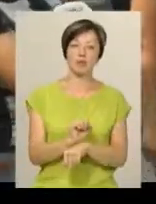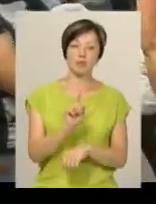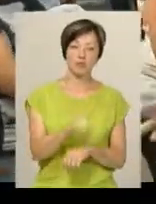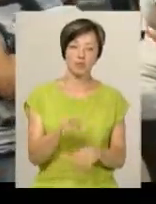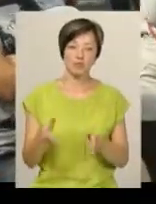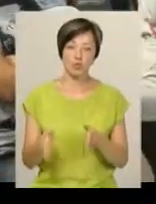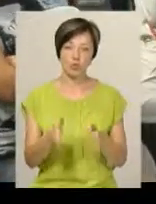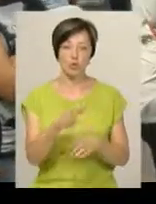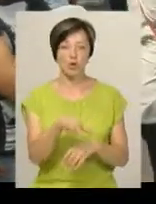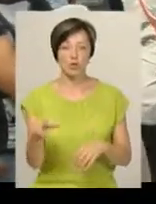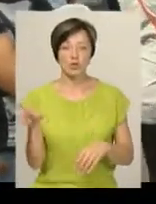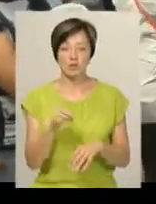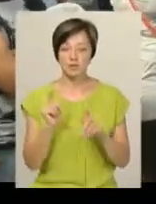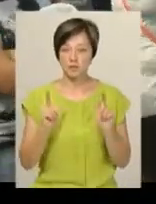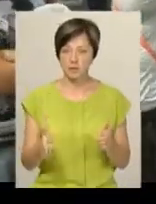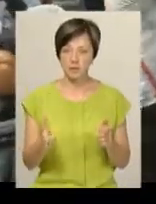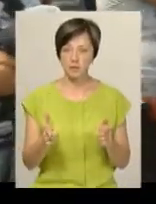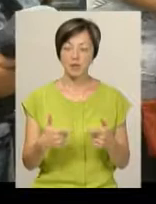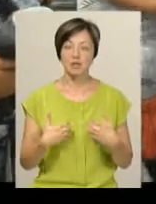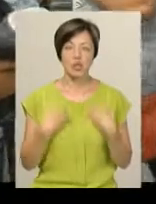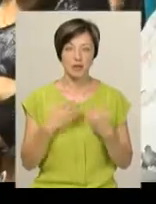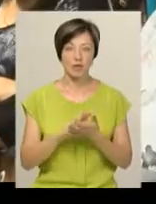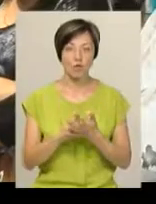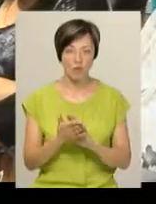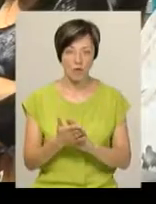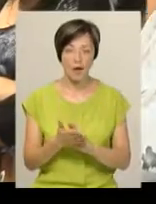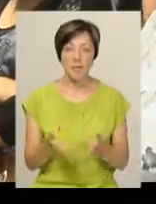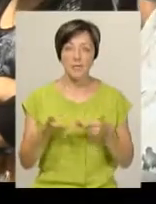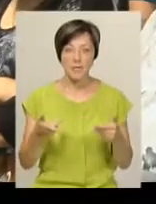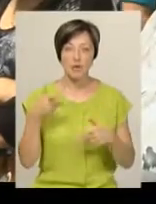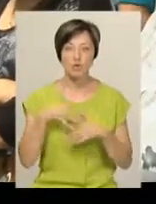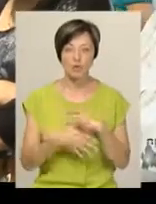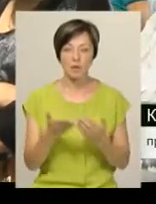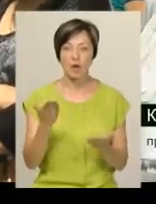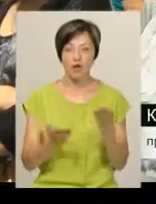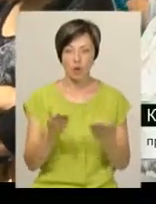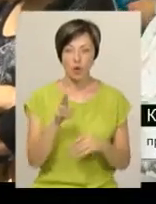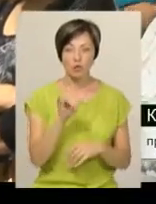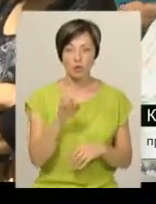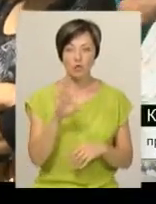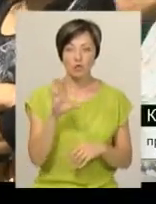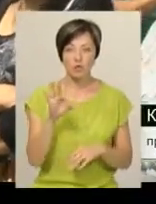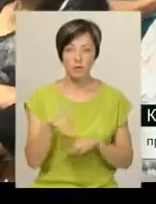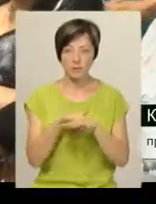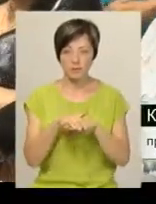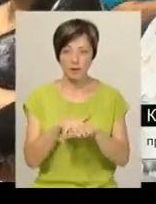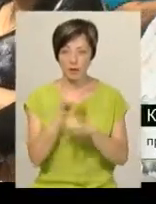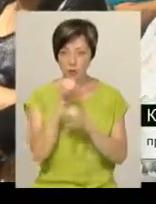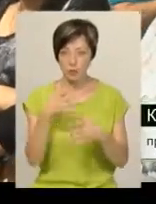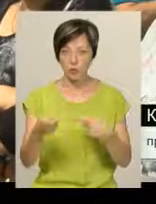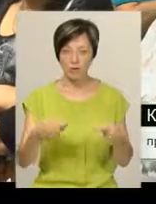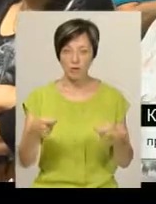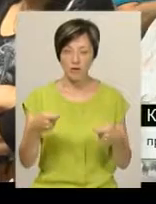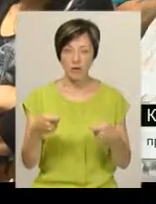дорогу. Люди всі на це підуть, бо жахливі умови. Ми розуміємо, що якщо на Дубовському базарі ми не зможемо